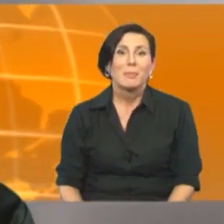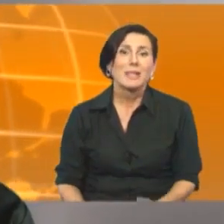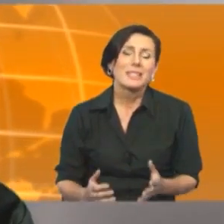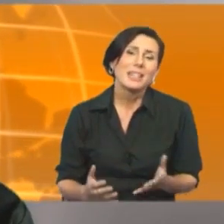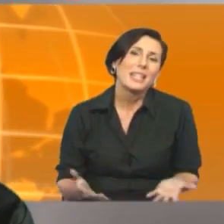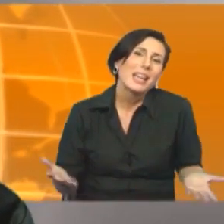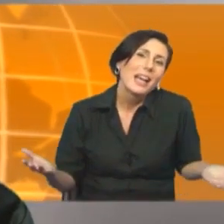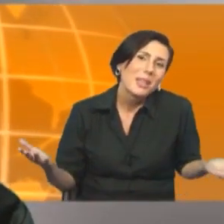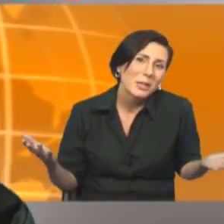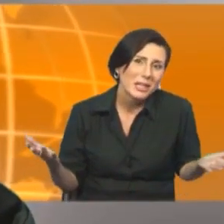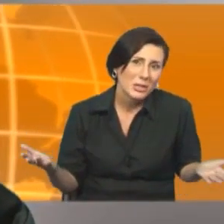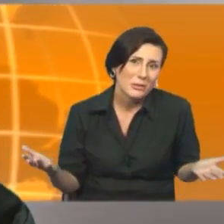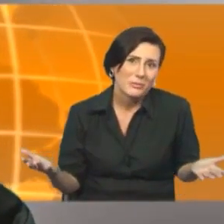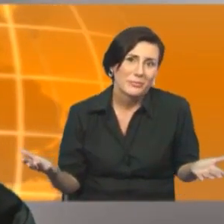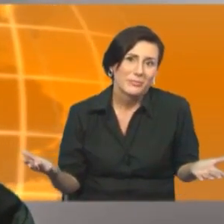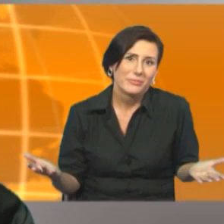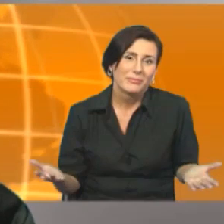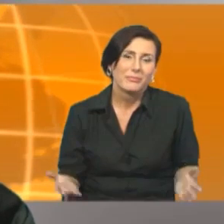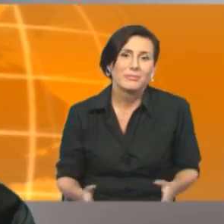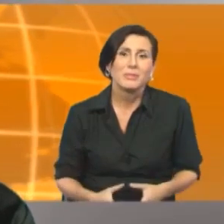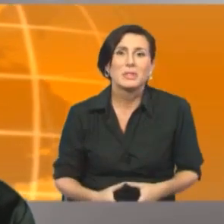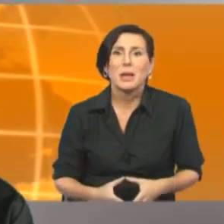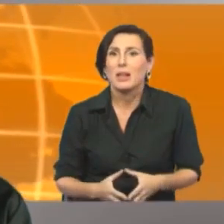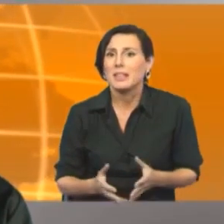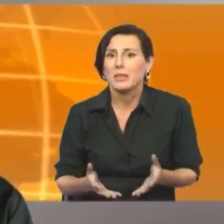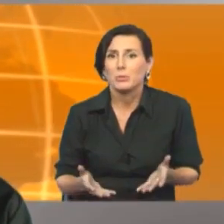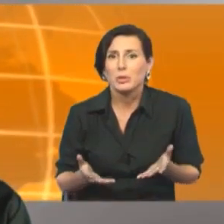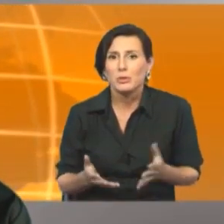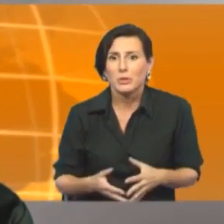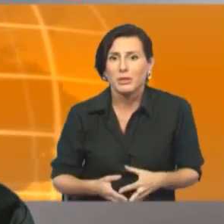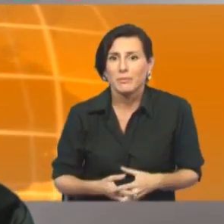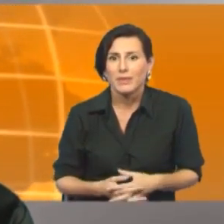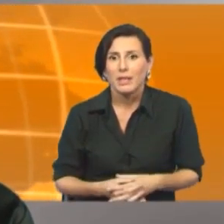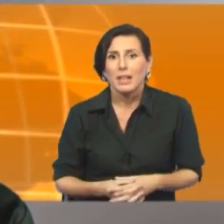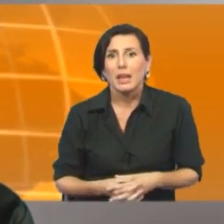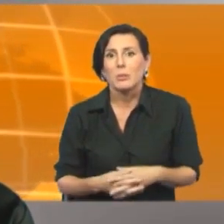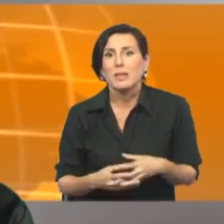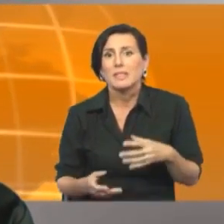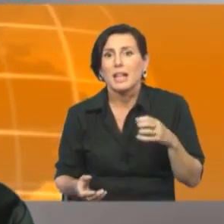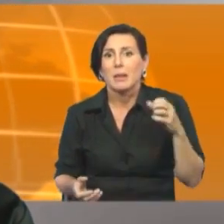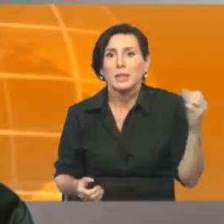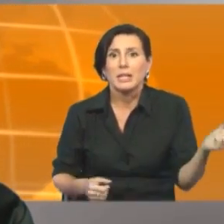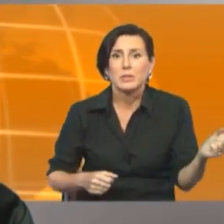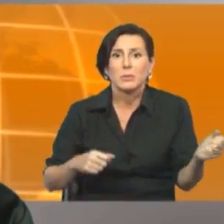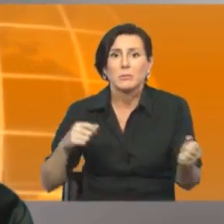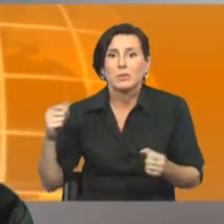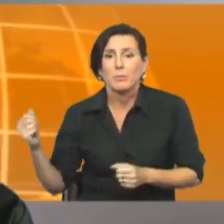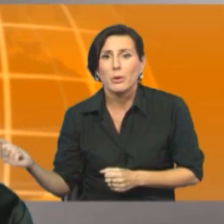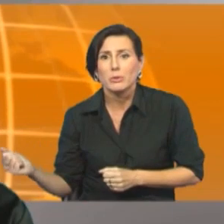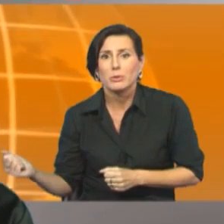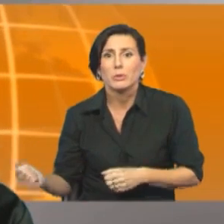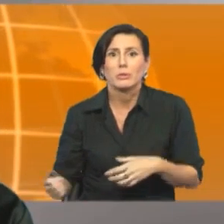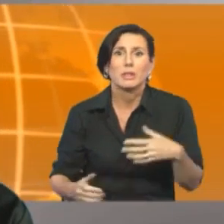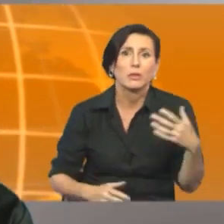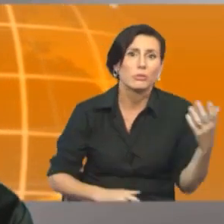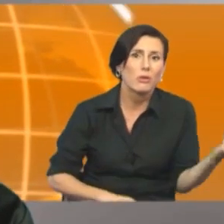ma sì dai perché no? non siamo all'estero tutti i giorni e la commessa ha preso messo